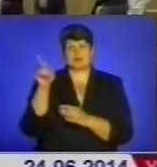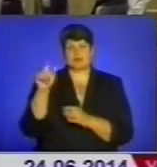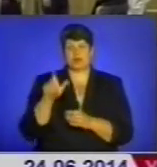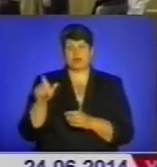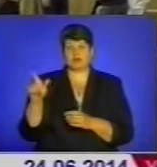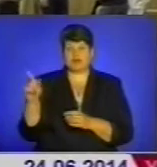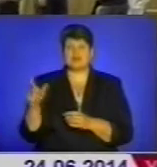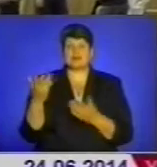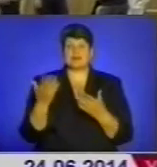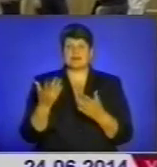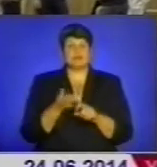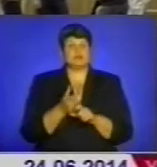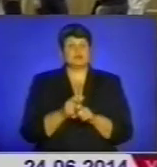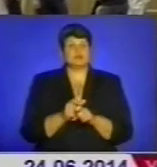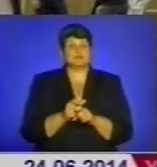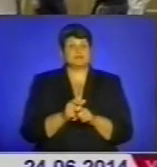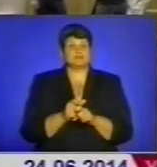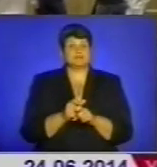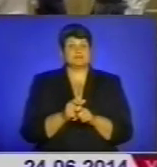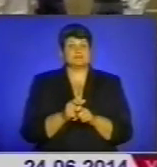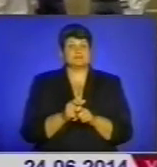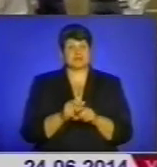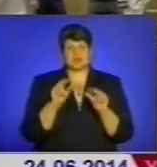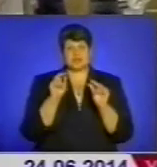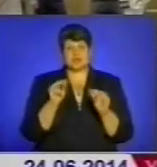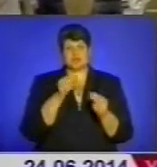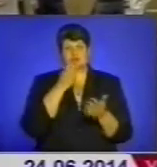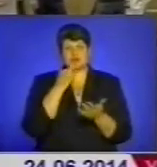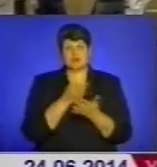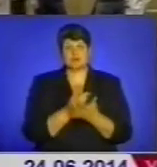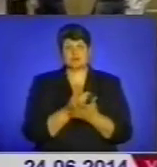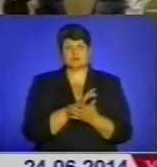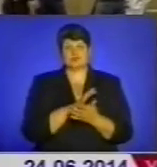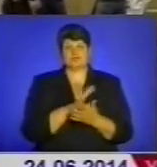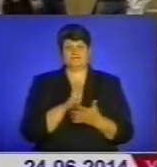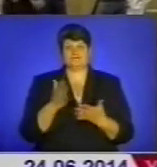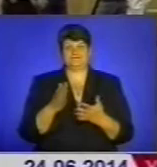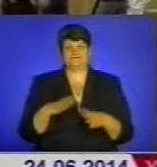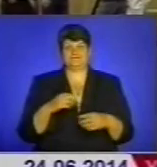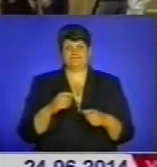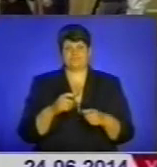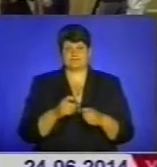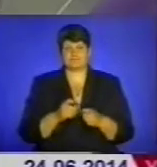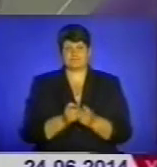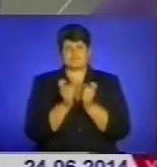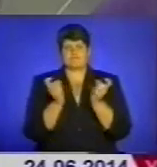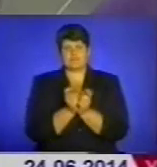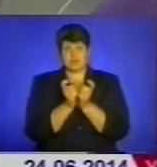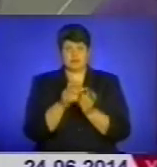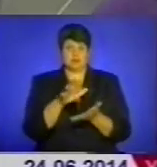першу чергу, які дуже, ну, будемо так відверто говорити, десь були незадоволені тими речами, щоб вони цим займалися.